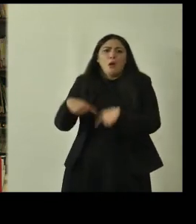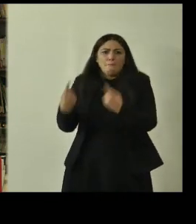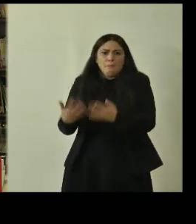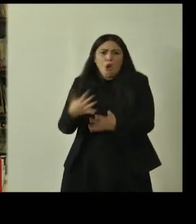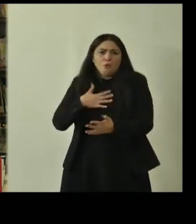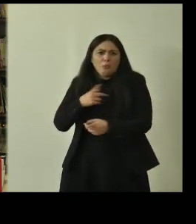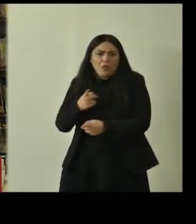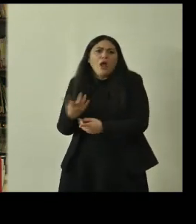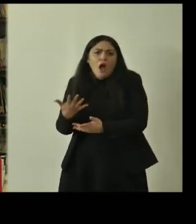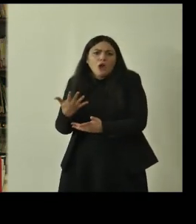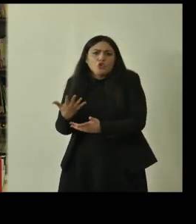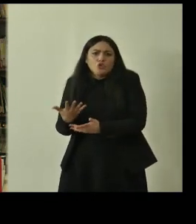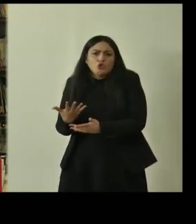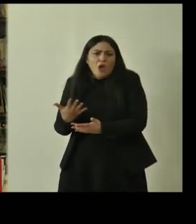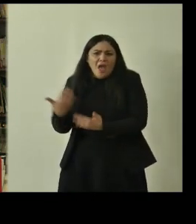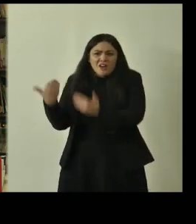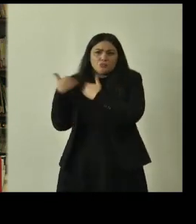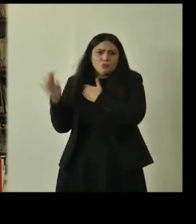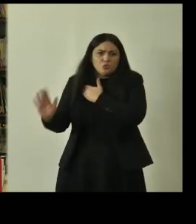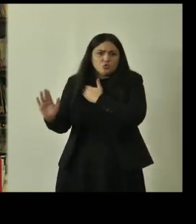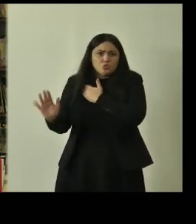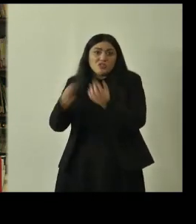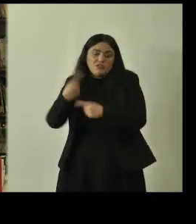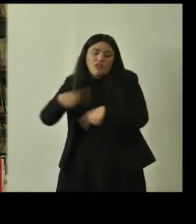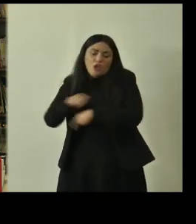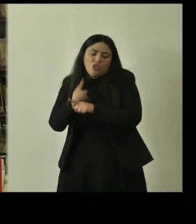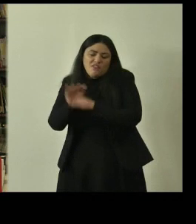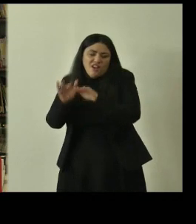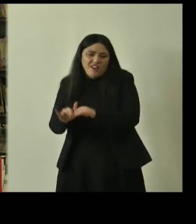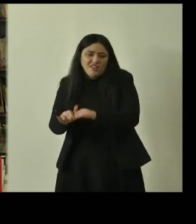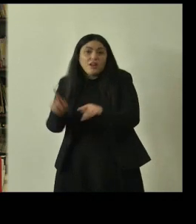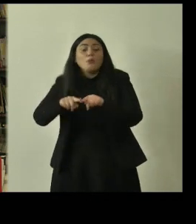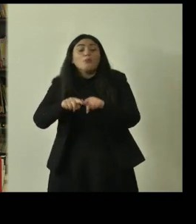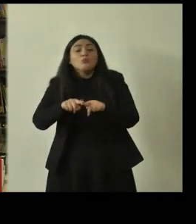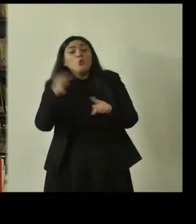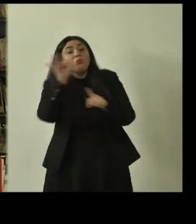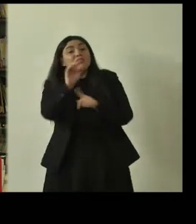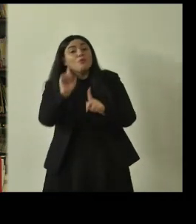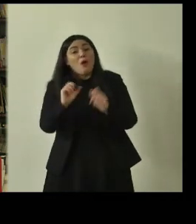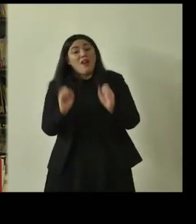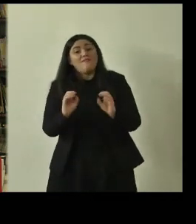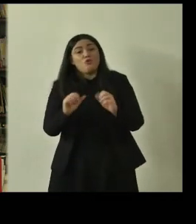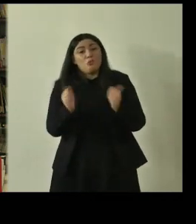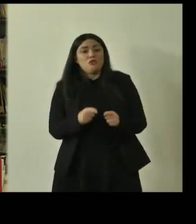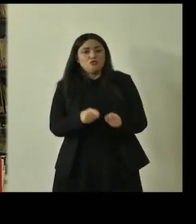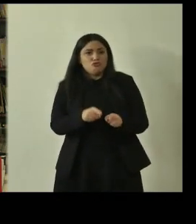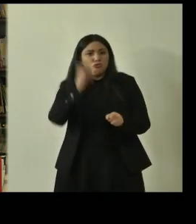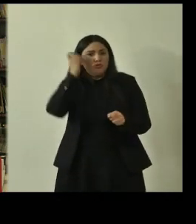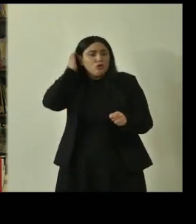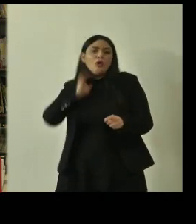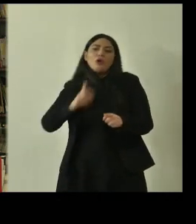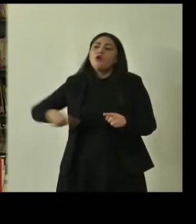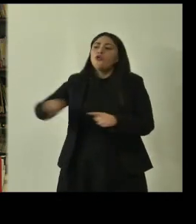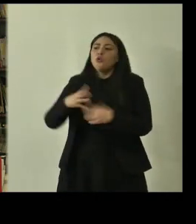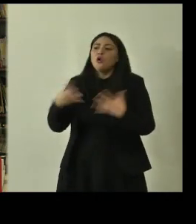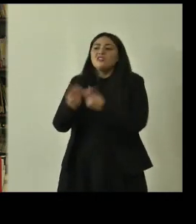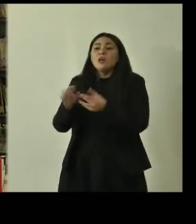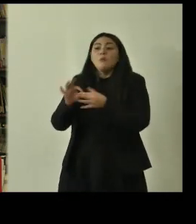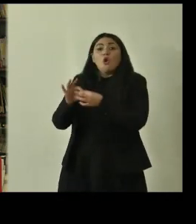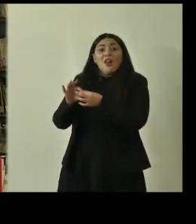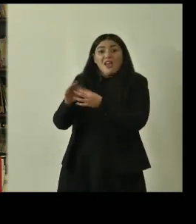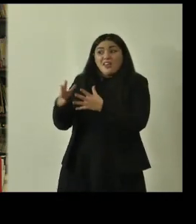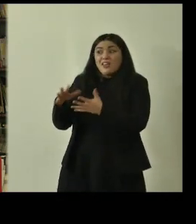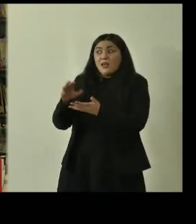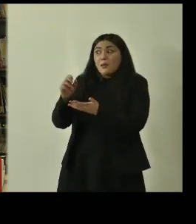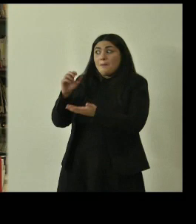questo aspetto qua e poi puntare molto sulla formazione noi insieme ai colleghi del patrimonio culturale il